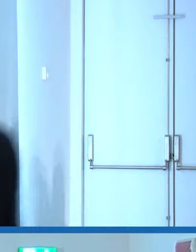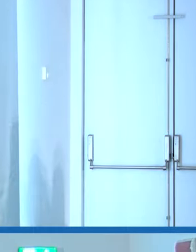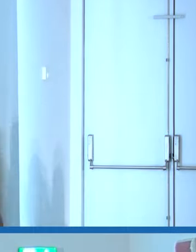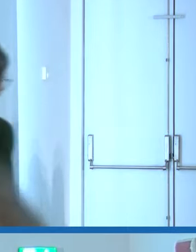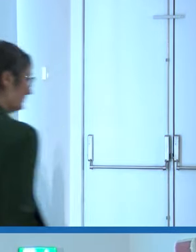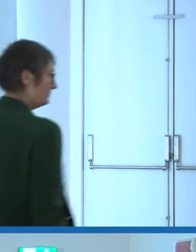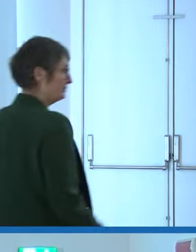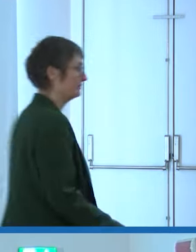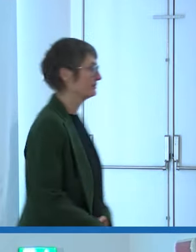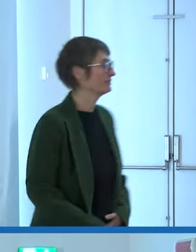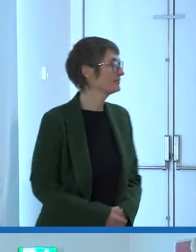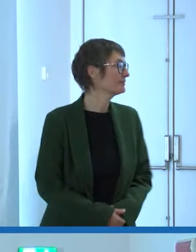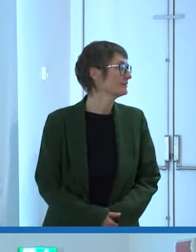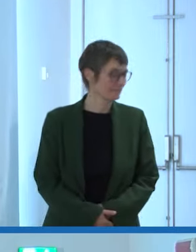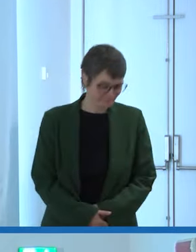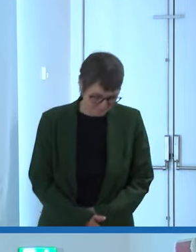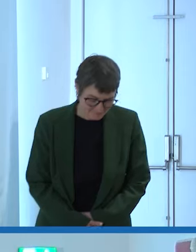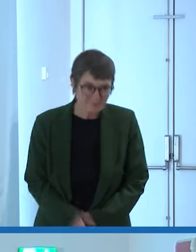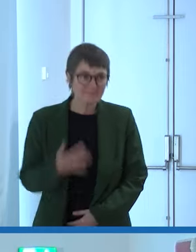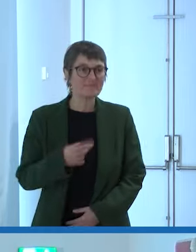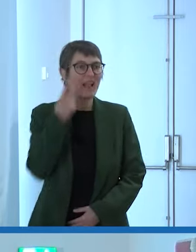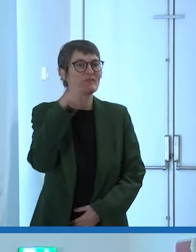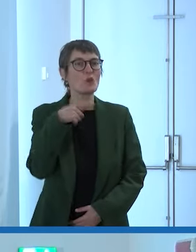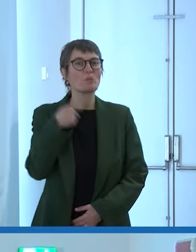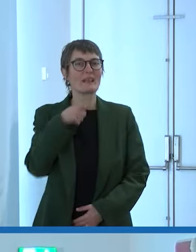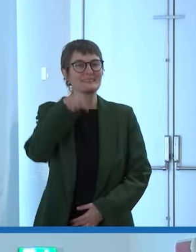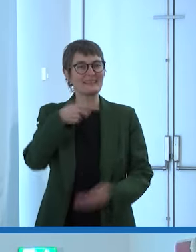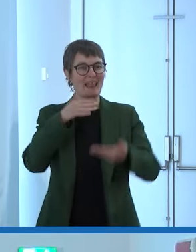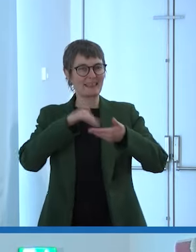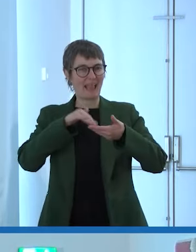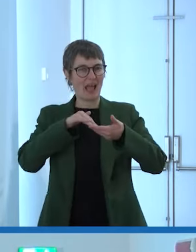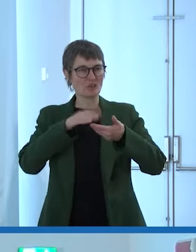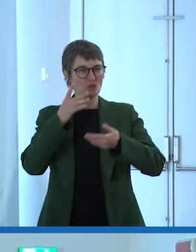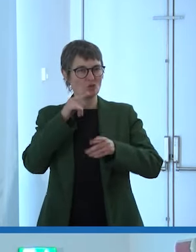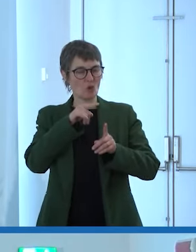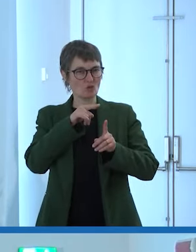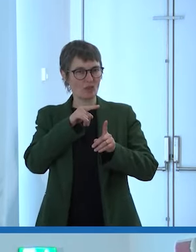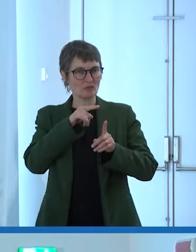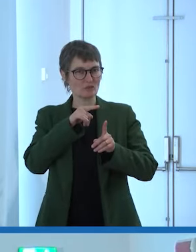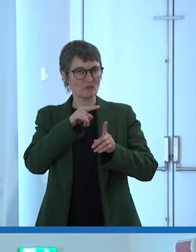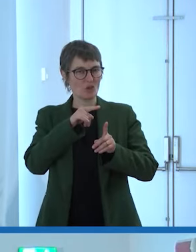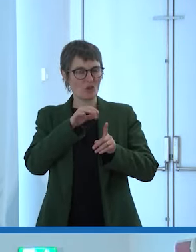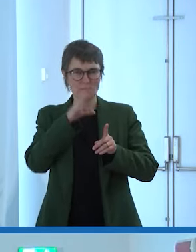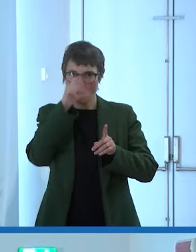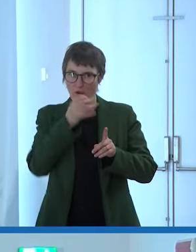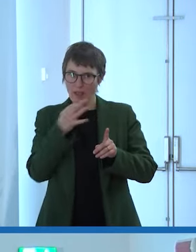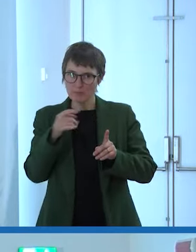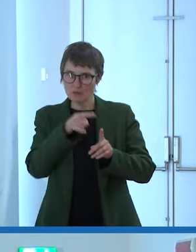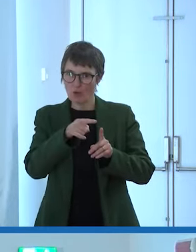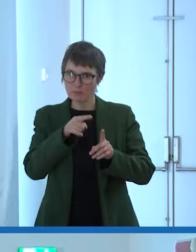presidente dell'associazione motor life cioè insegni a come andare in moto ho capito bene